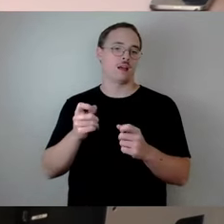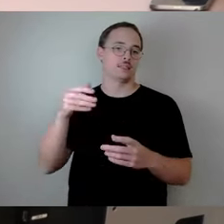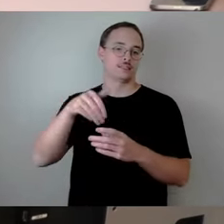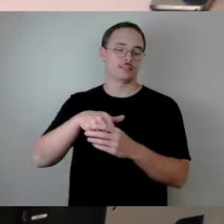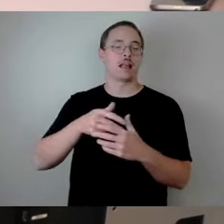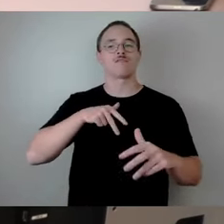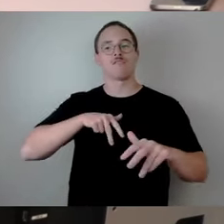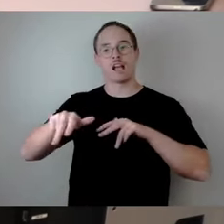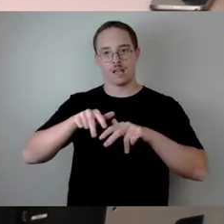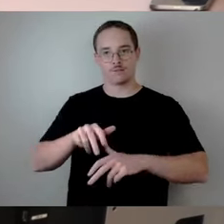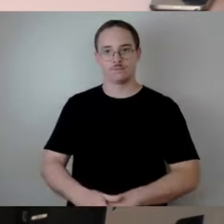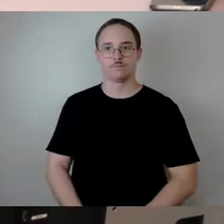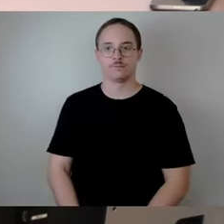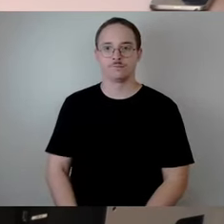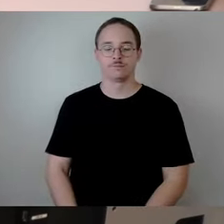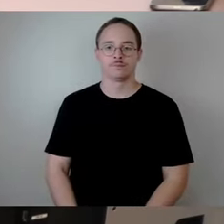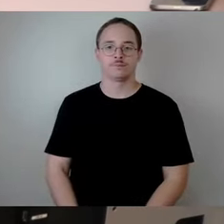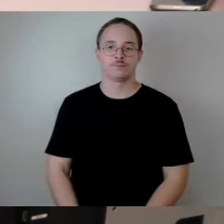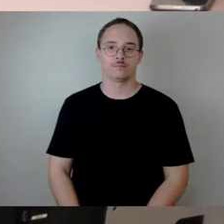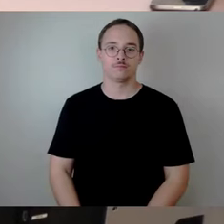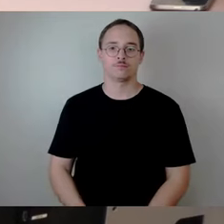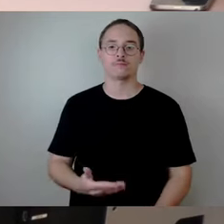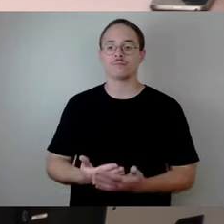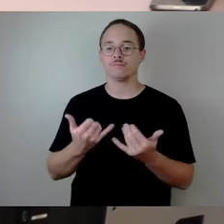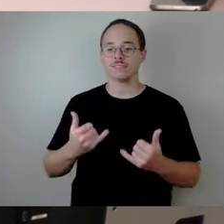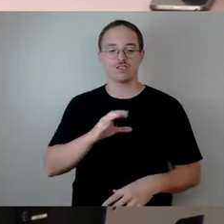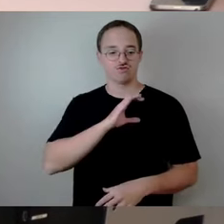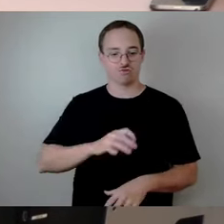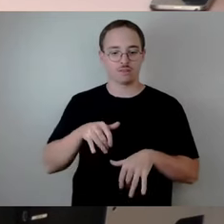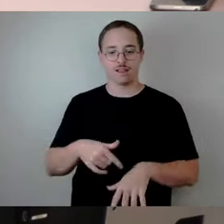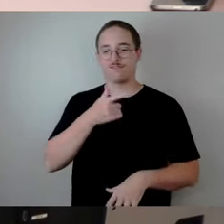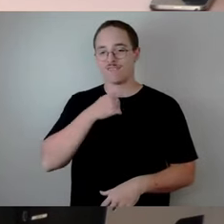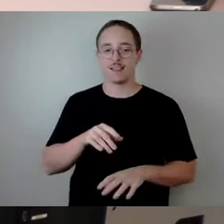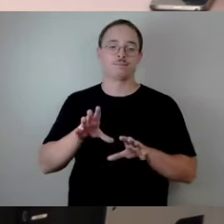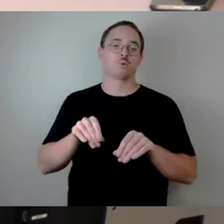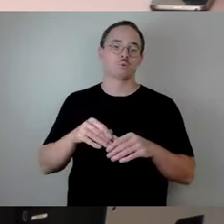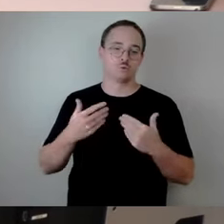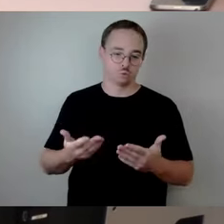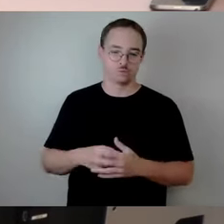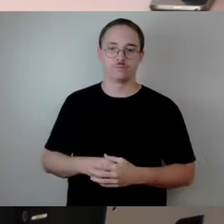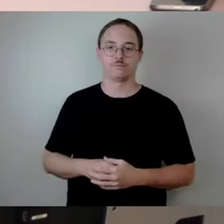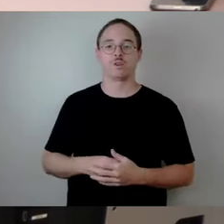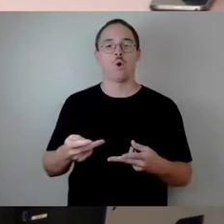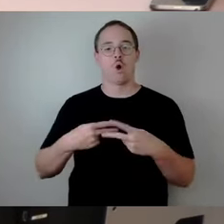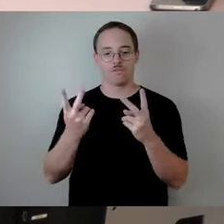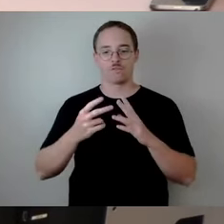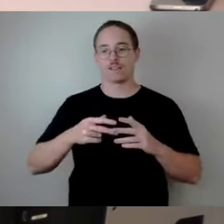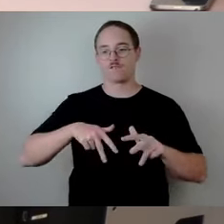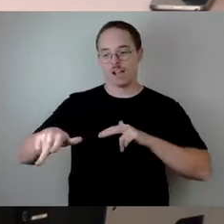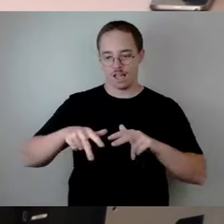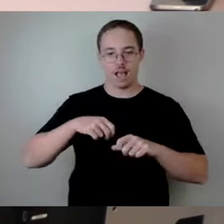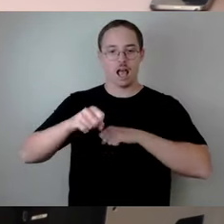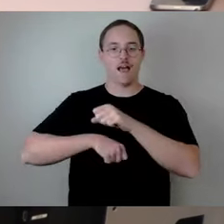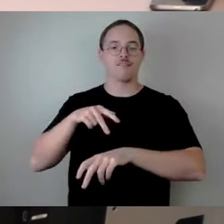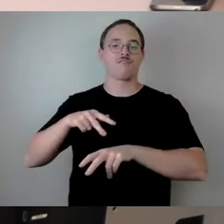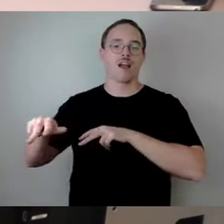die wir jetzt gerade haben. Und lassen Sie uns beschließen, dass wir den öffentlichen Verkehr und den Radverkehr beschleunigt ausbauen, damit